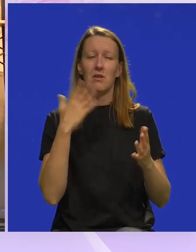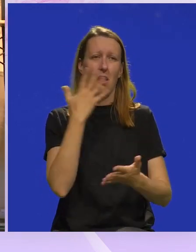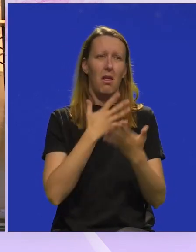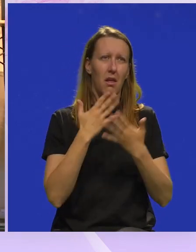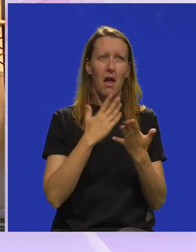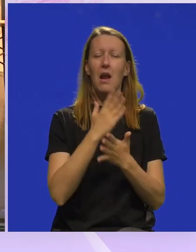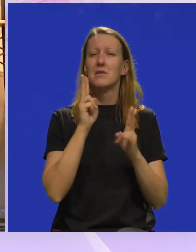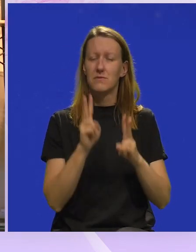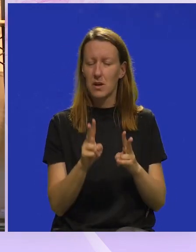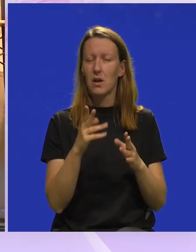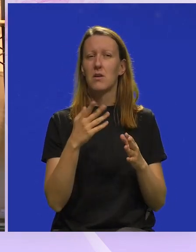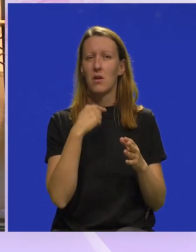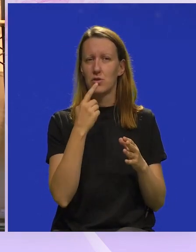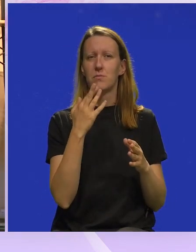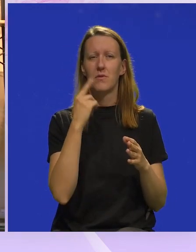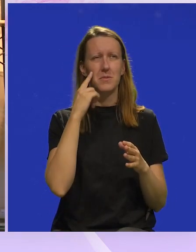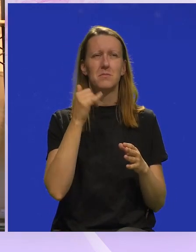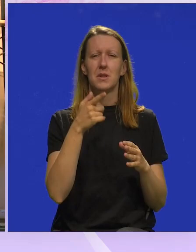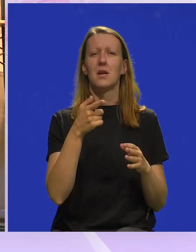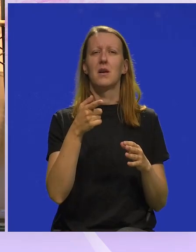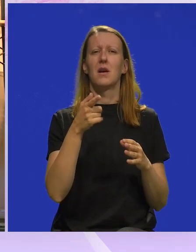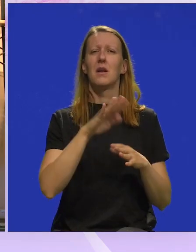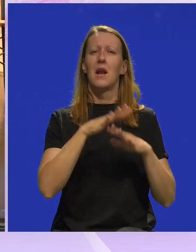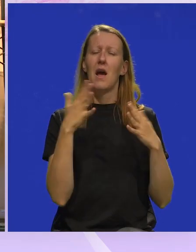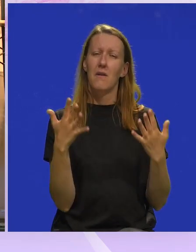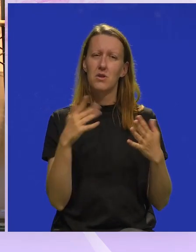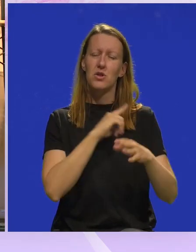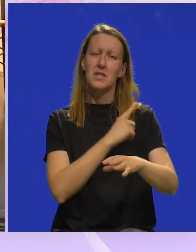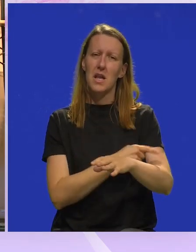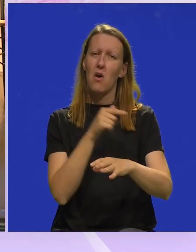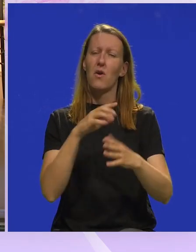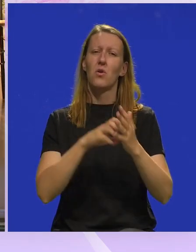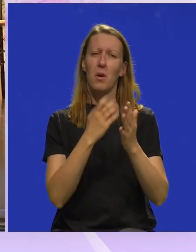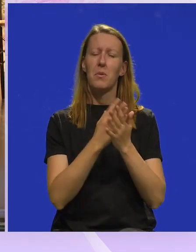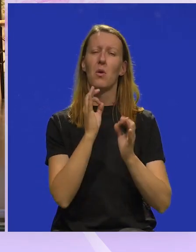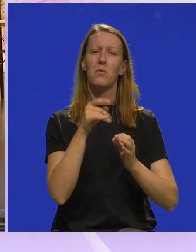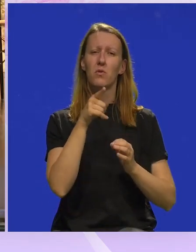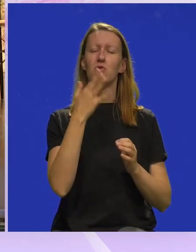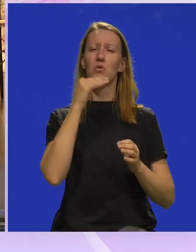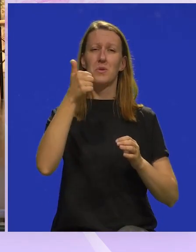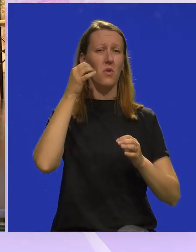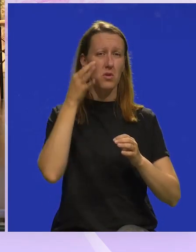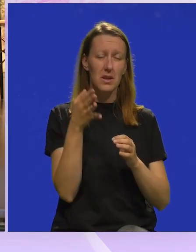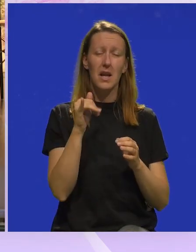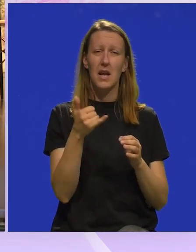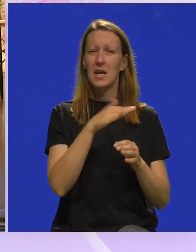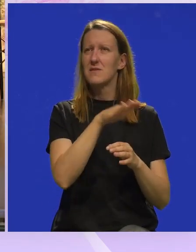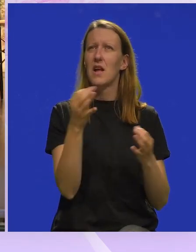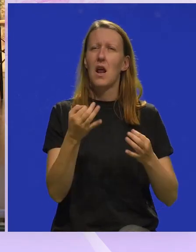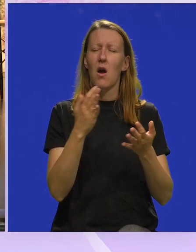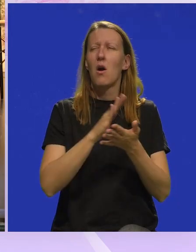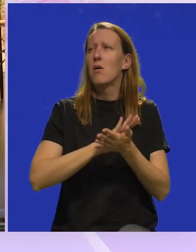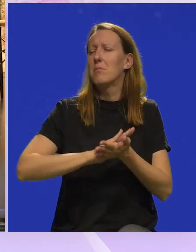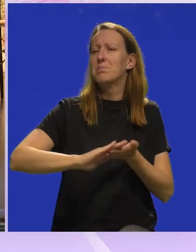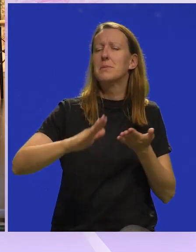Međutim, evo, stvarno, kažem, mislim da je najveća snaga ovog ansambla bila upravo ta što od prvog dana je sve nekako